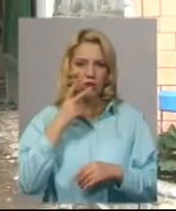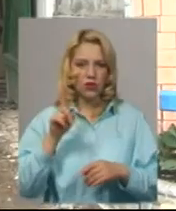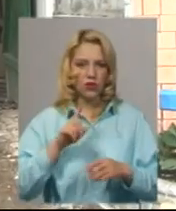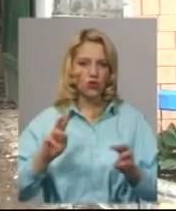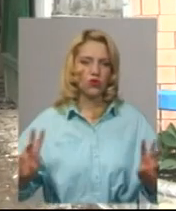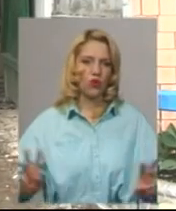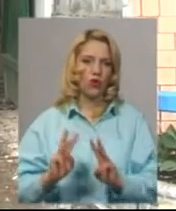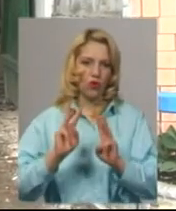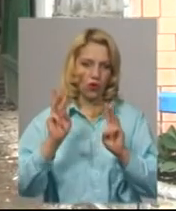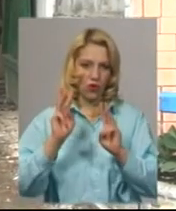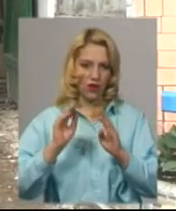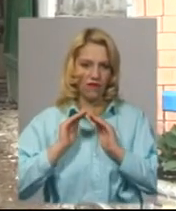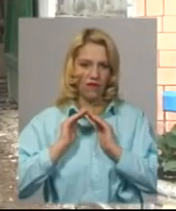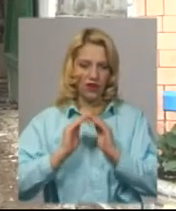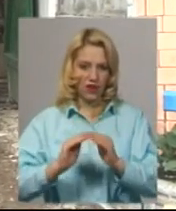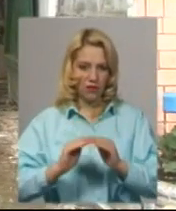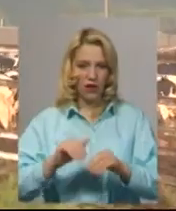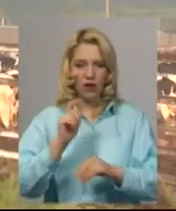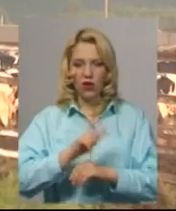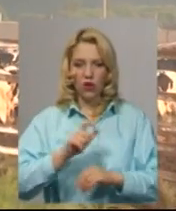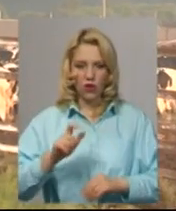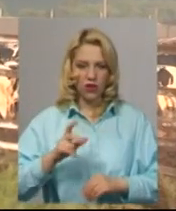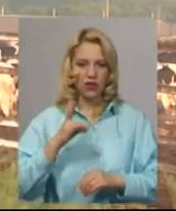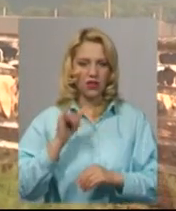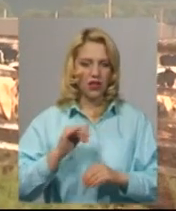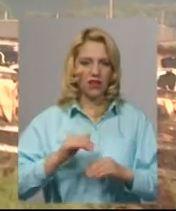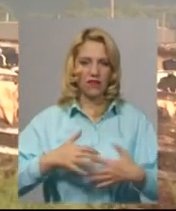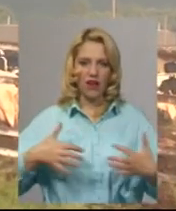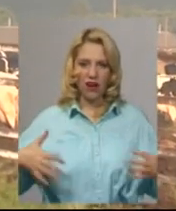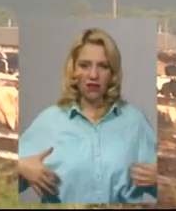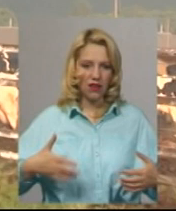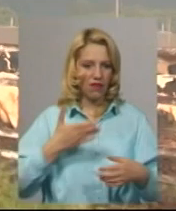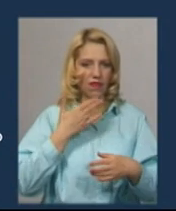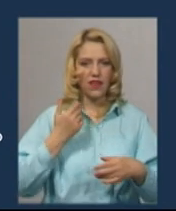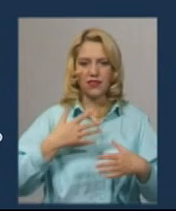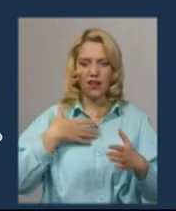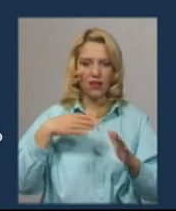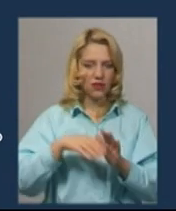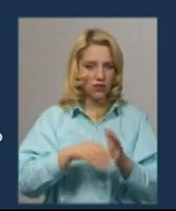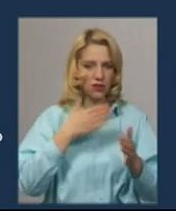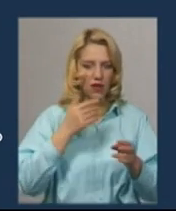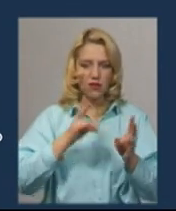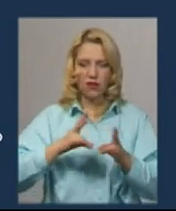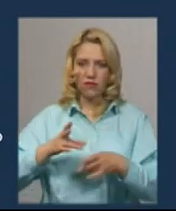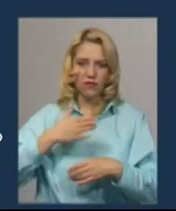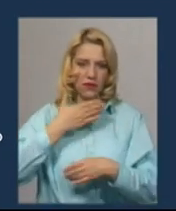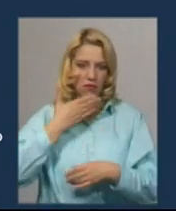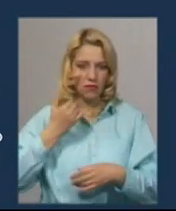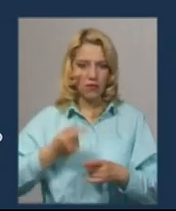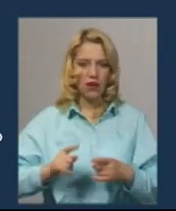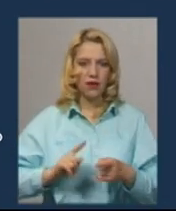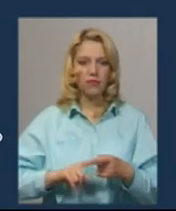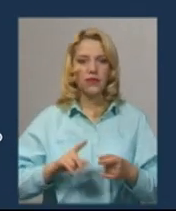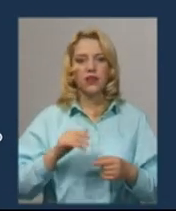За словами Олександра Гончаренко, ні люди, ні тварини під час пожежі не загинули і не травмувалися. Заняття з пожежної безпеки на